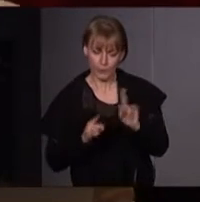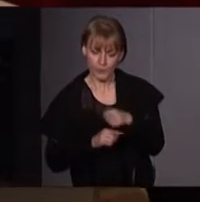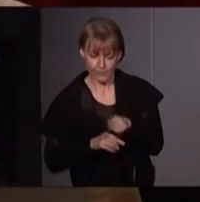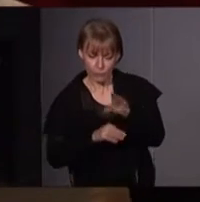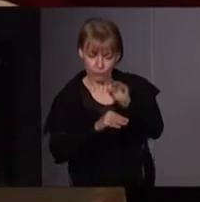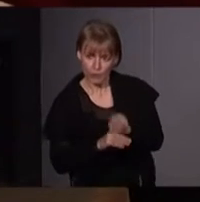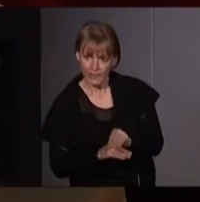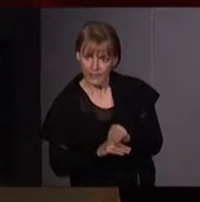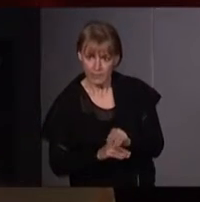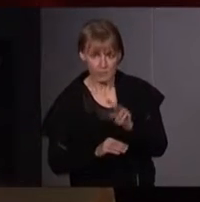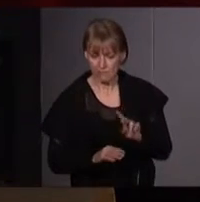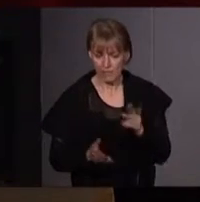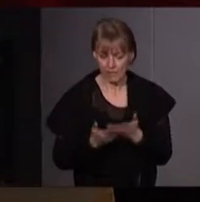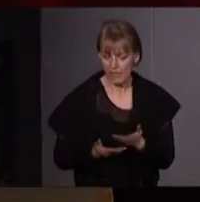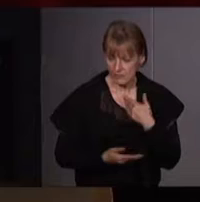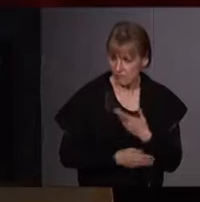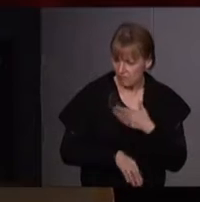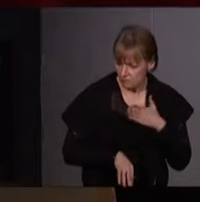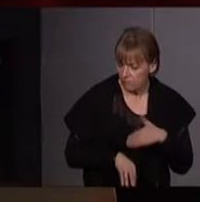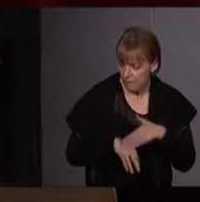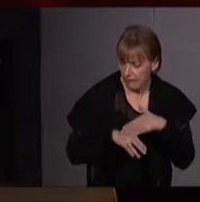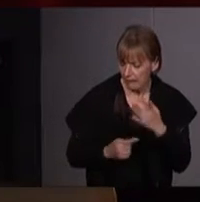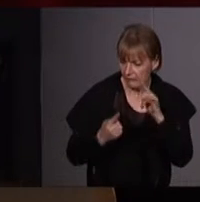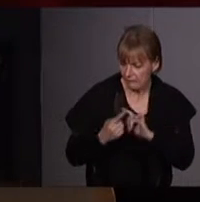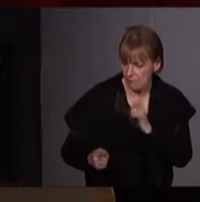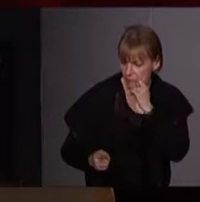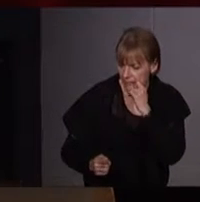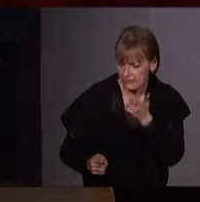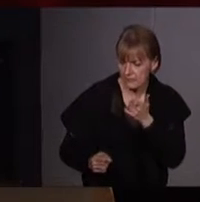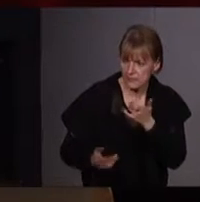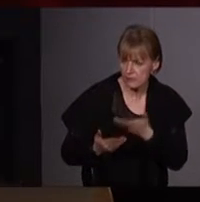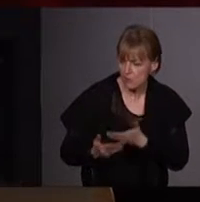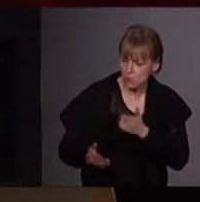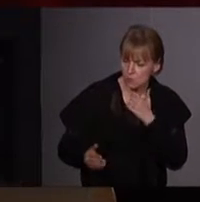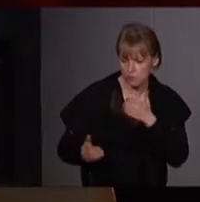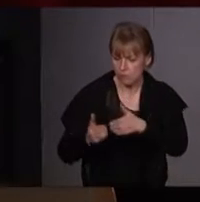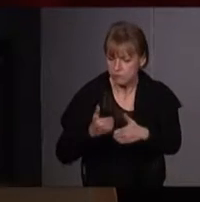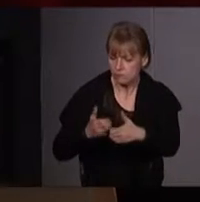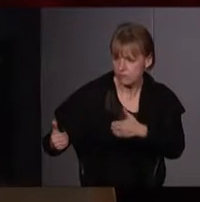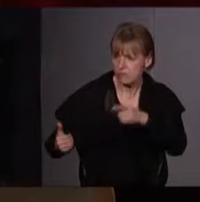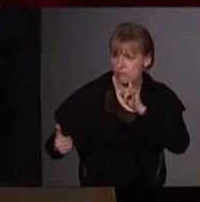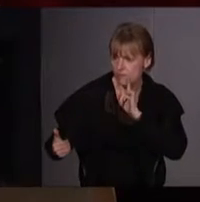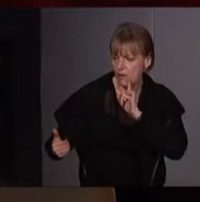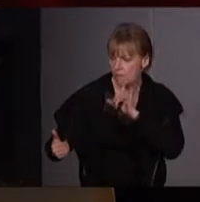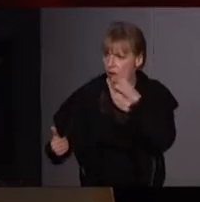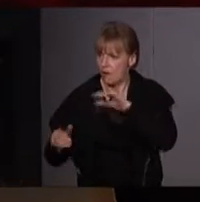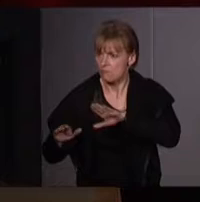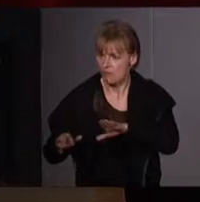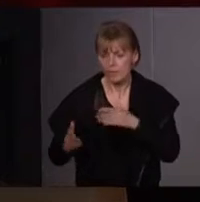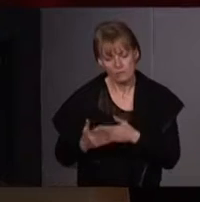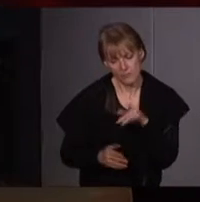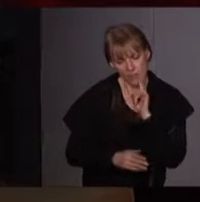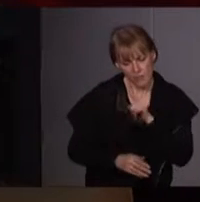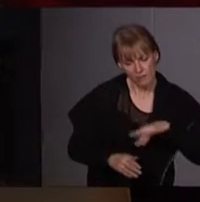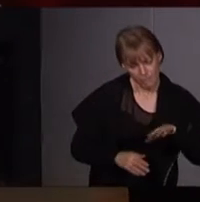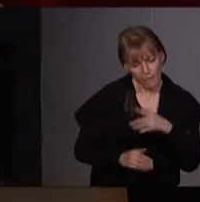servi aux théories racistes, a servi aux théories sexistes, c'est-à-dire définir les femmes comme étant plus proches